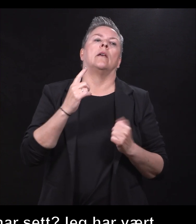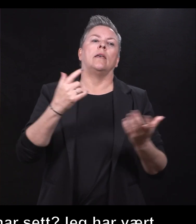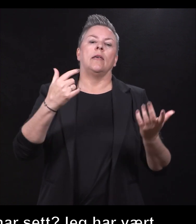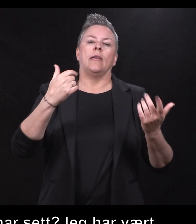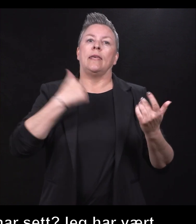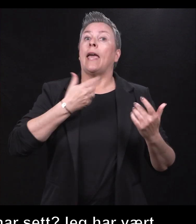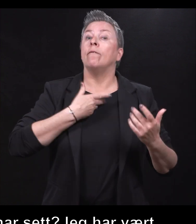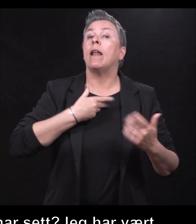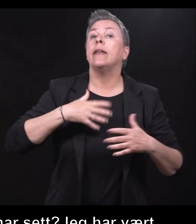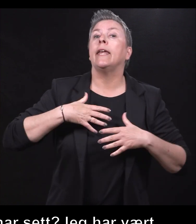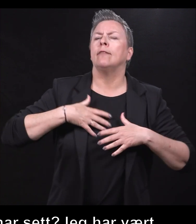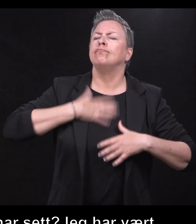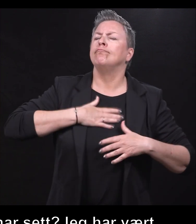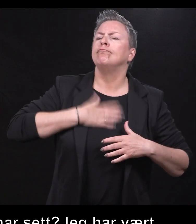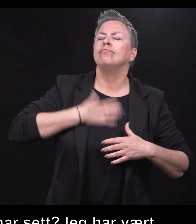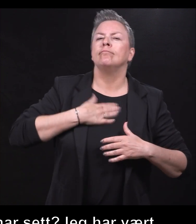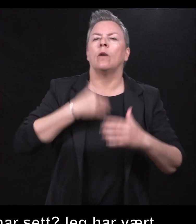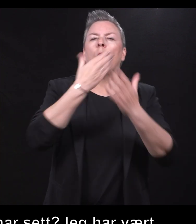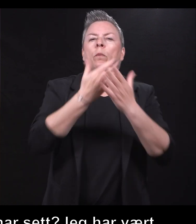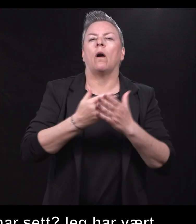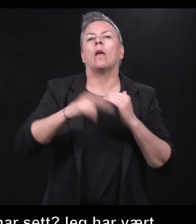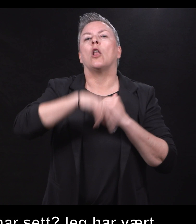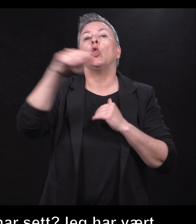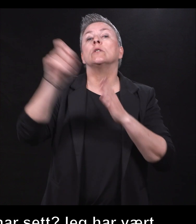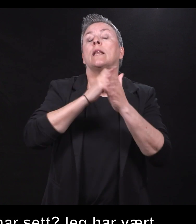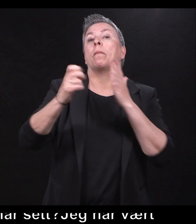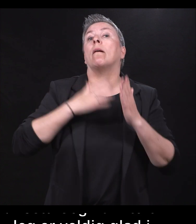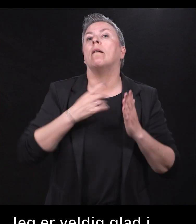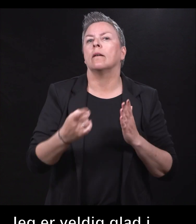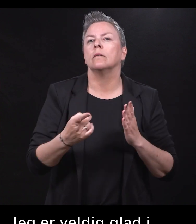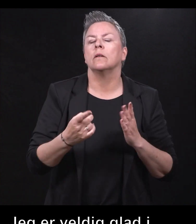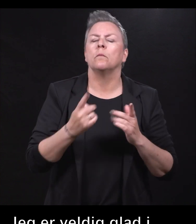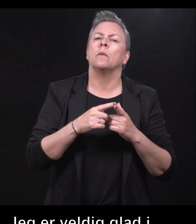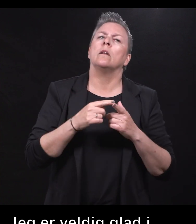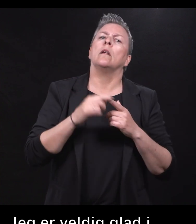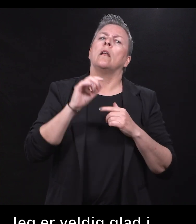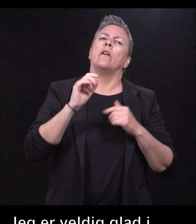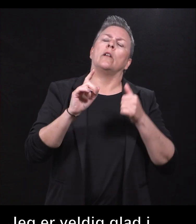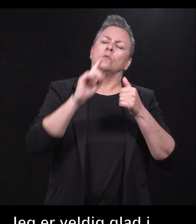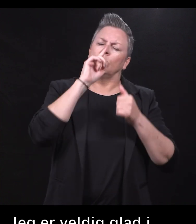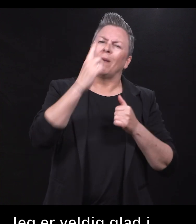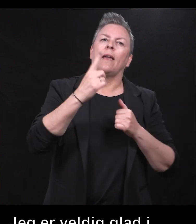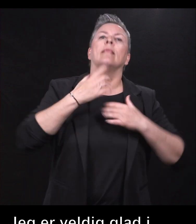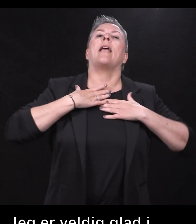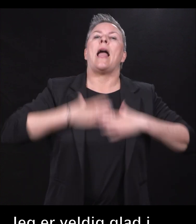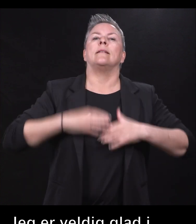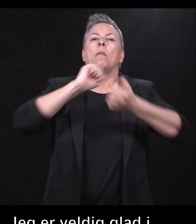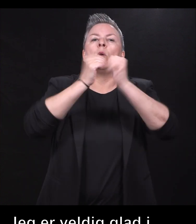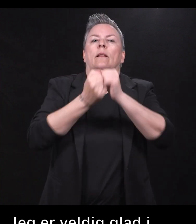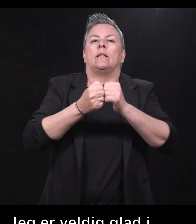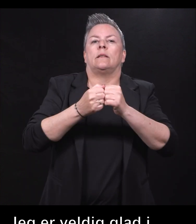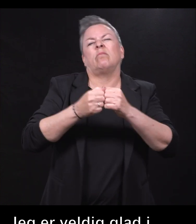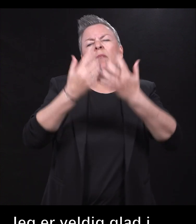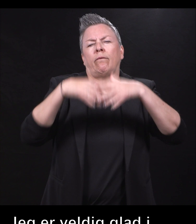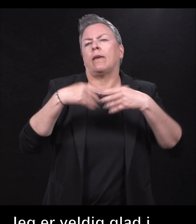veldig glad i det oppdraget norsk kripping har, men det er jo først og fremst et helsepolitisk virkemiddel det også,